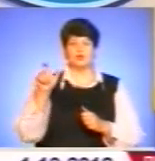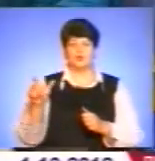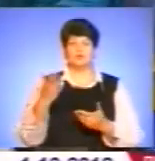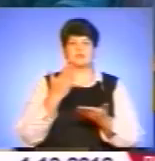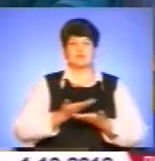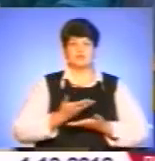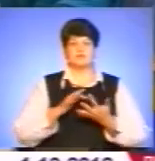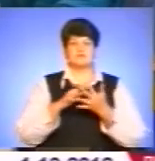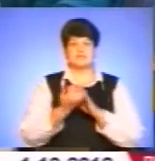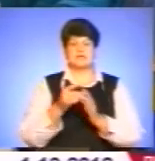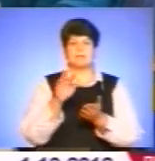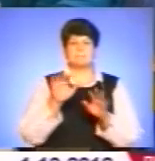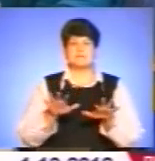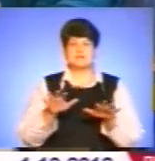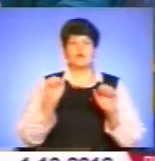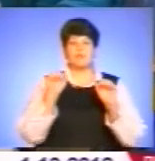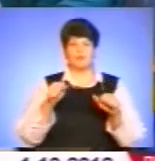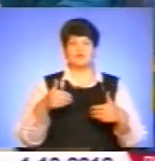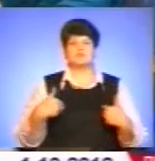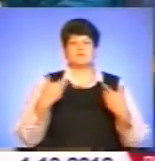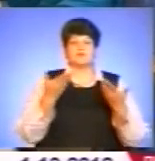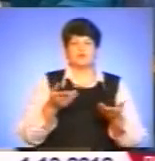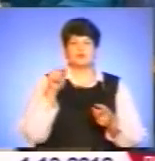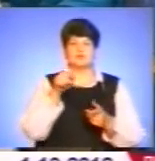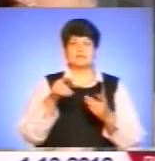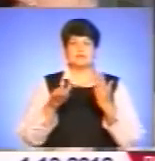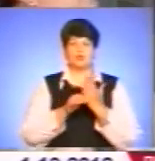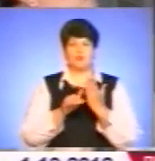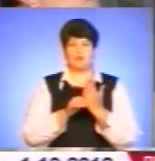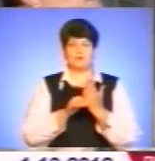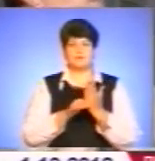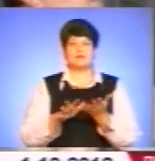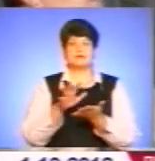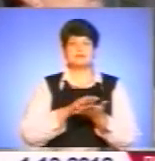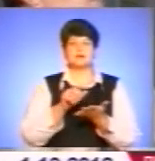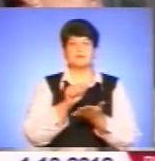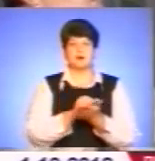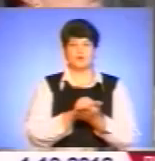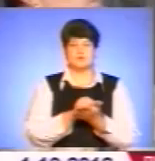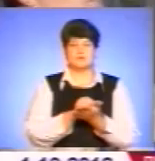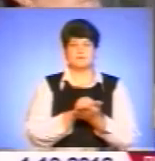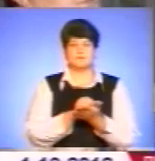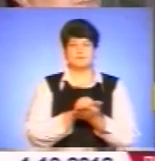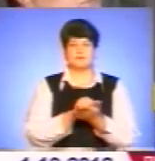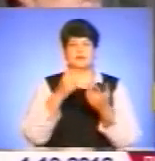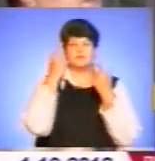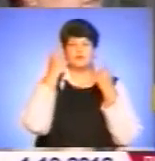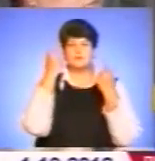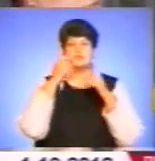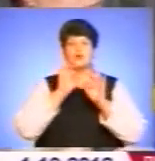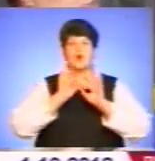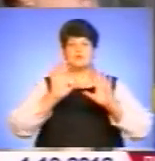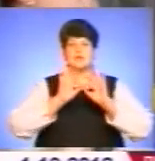які живуть у сільській місцевості, можуть звернутися туди за допомогою. Займаються інформаційно роз